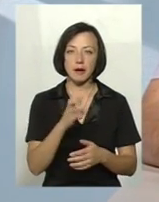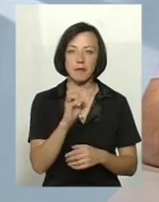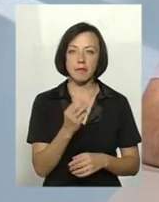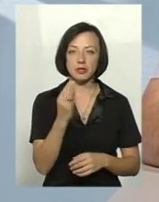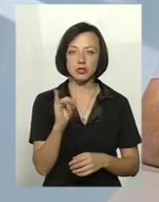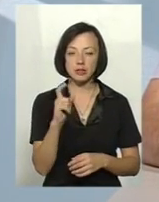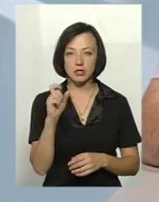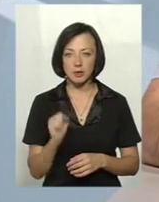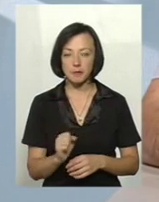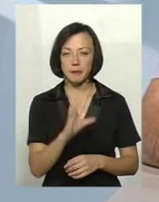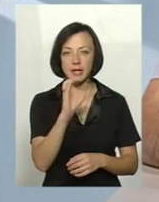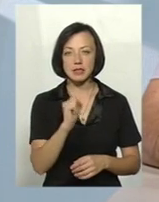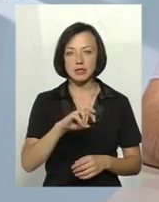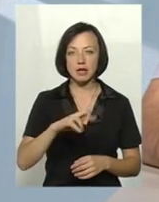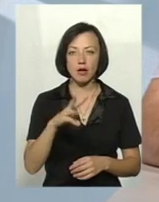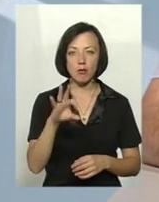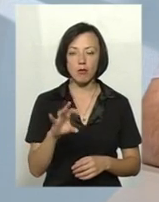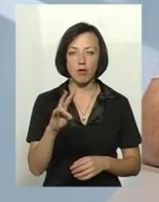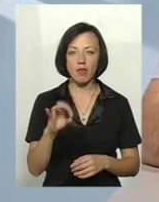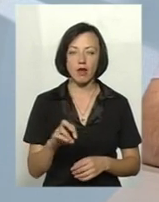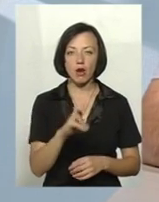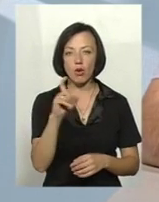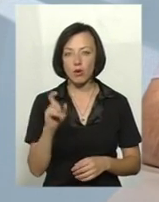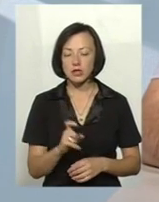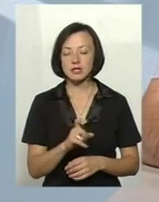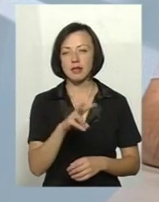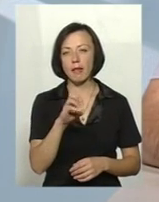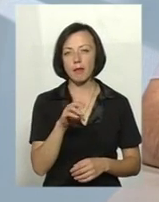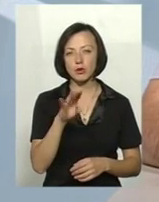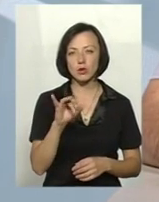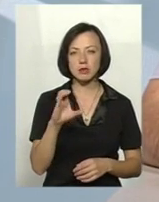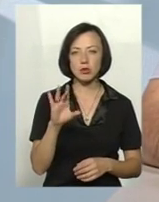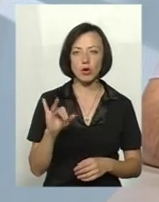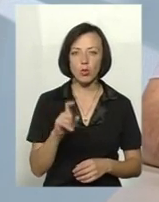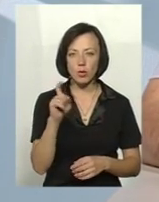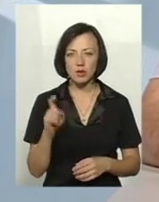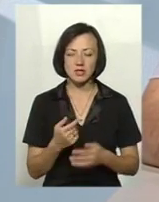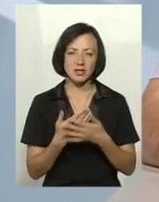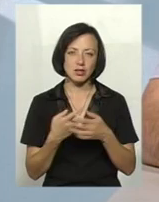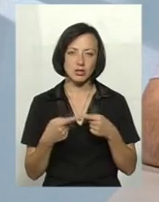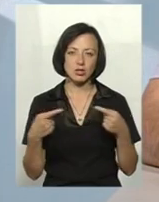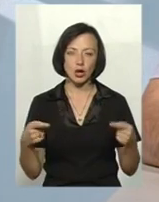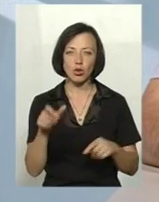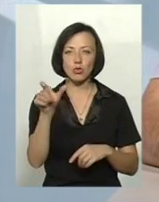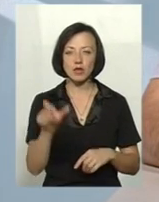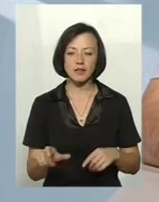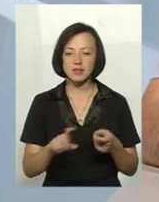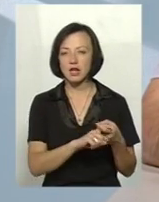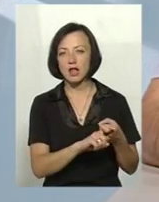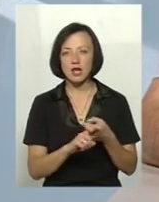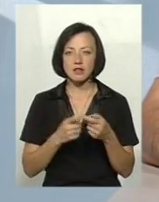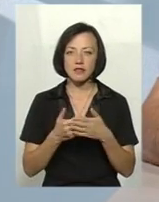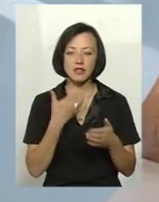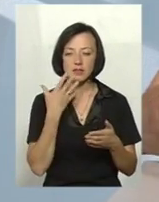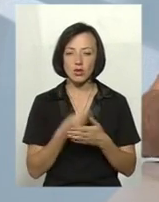свиней, сальмонельоз, колібактеріоз, лептоспіроз, набрякова хвороба, вже людина, в залежності від